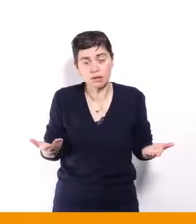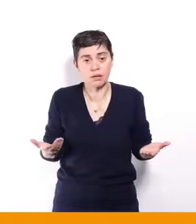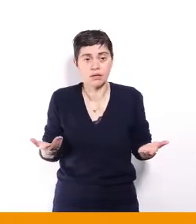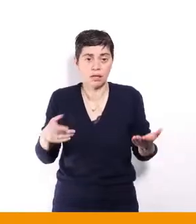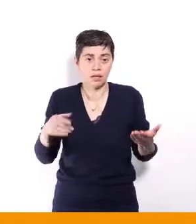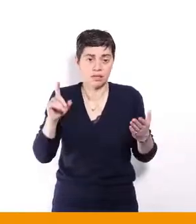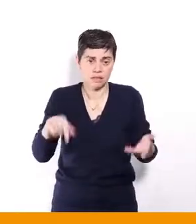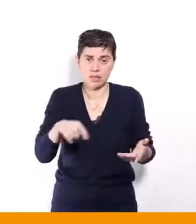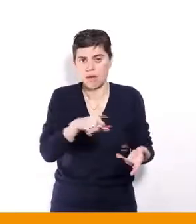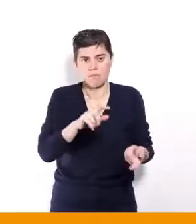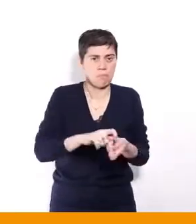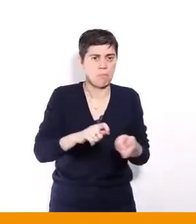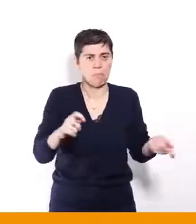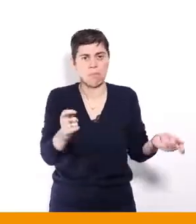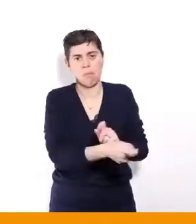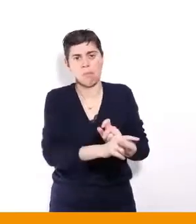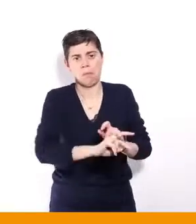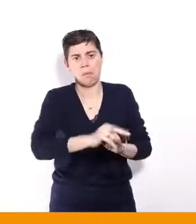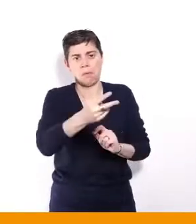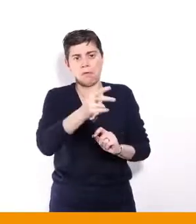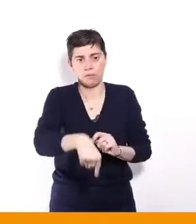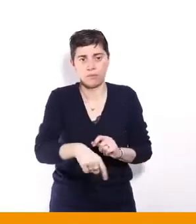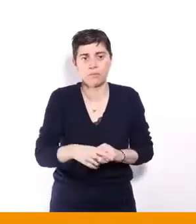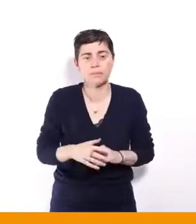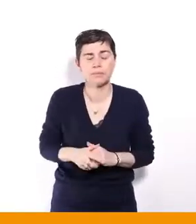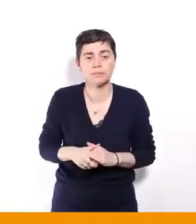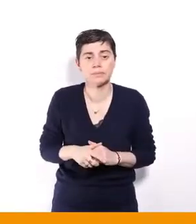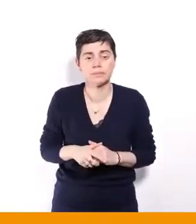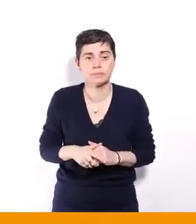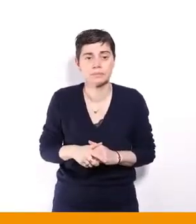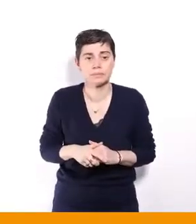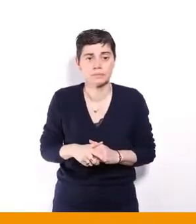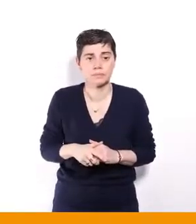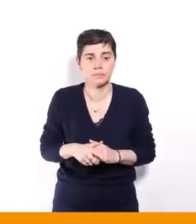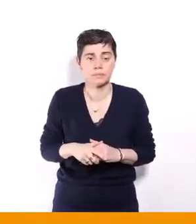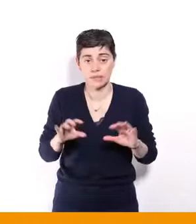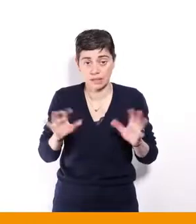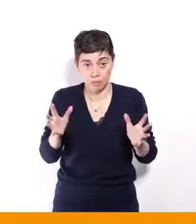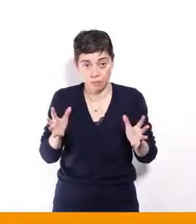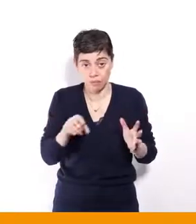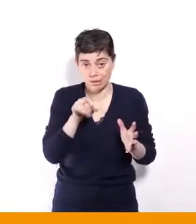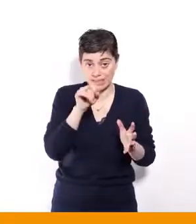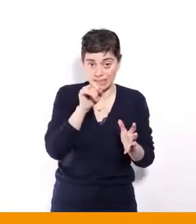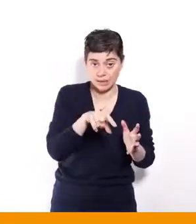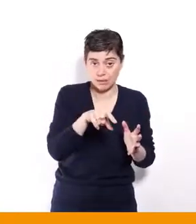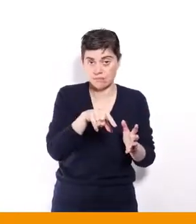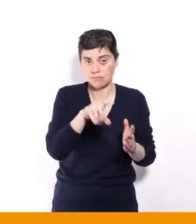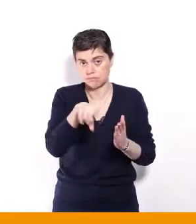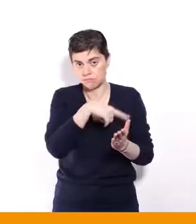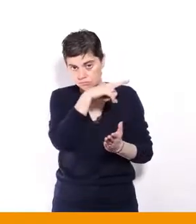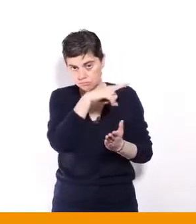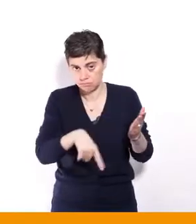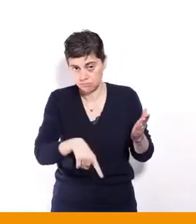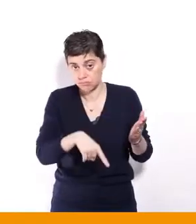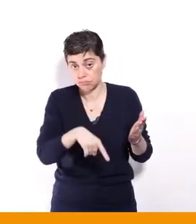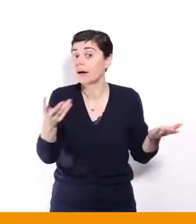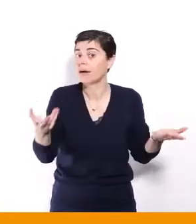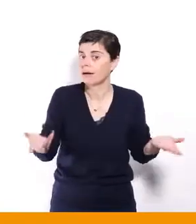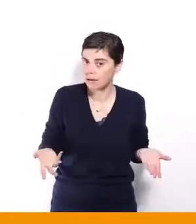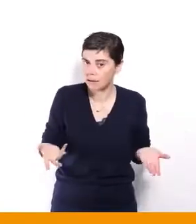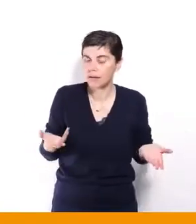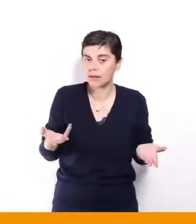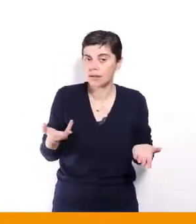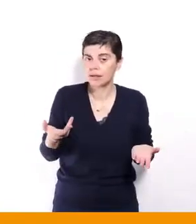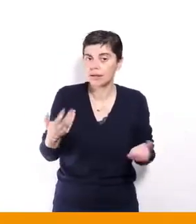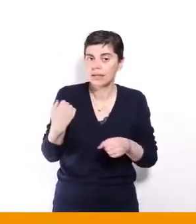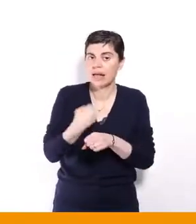renverser. Mais en supprimant cette logique-là, oui, le travail pourrait… et tout le monde,